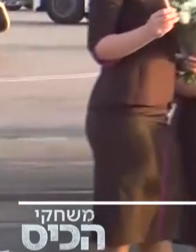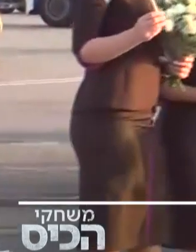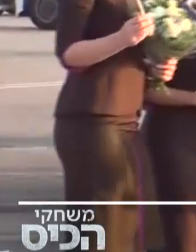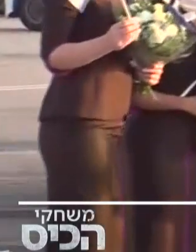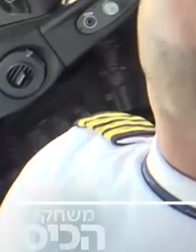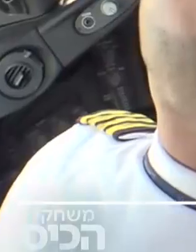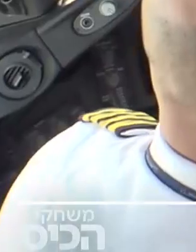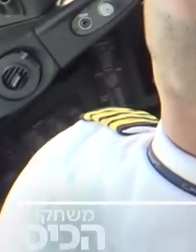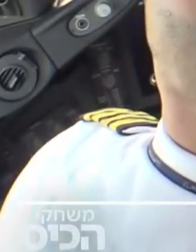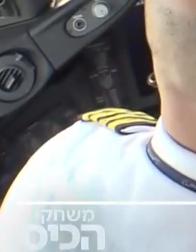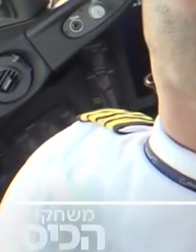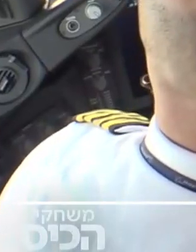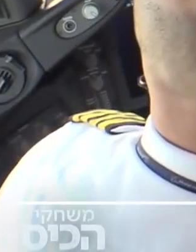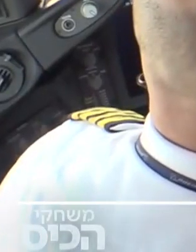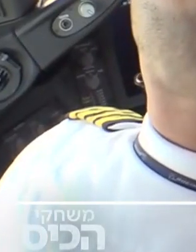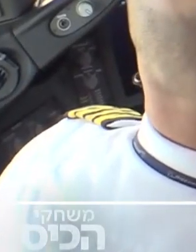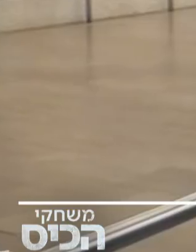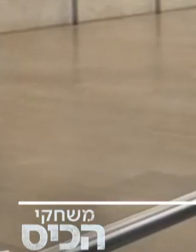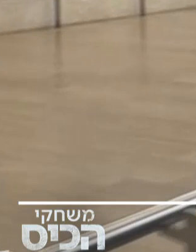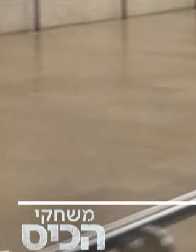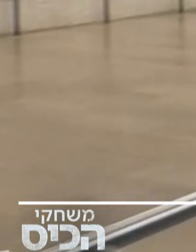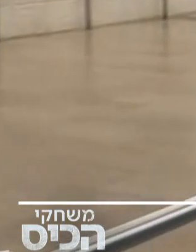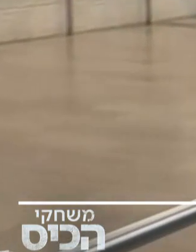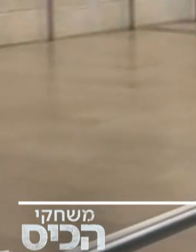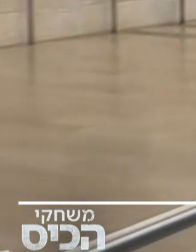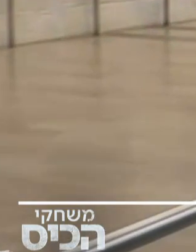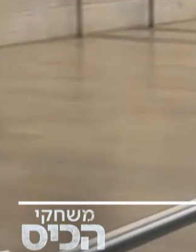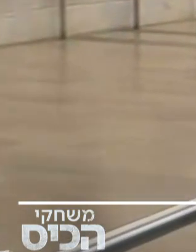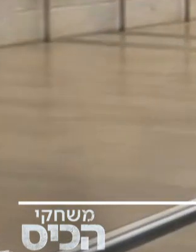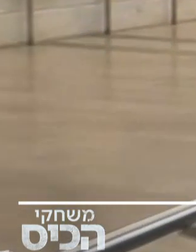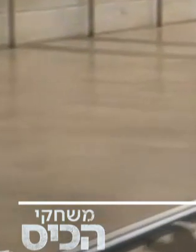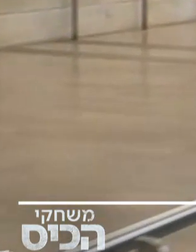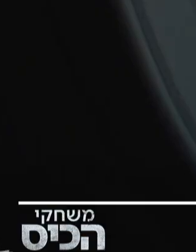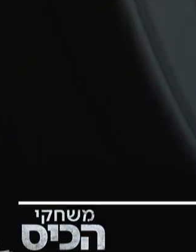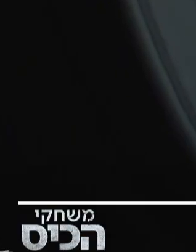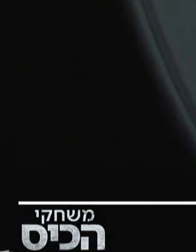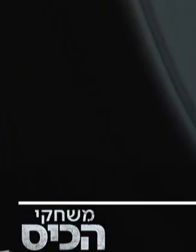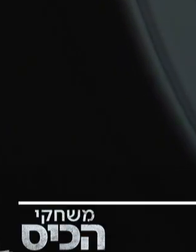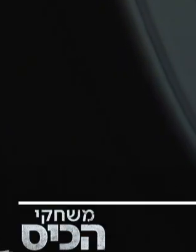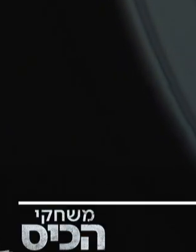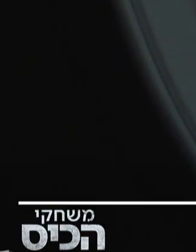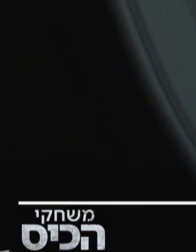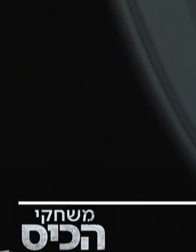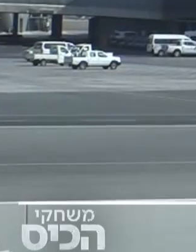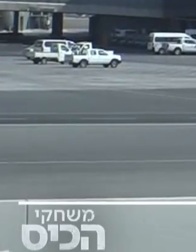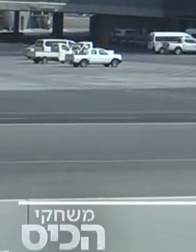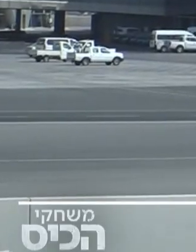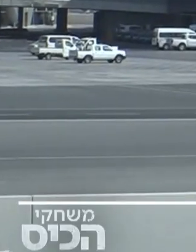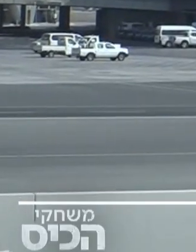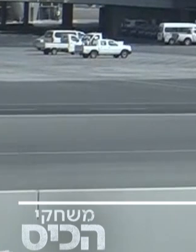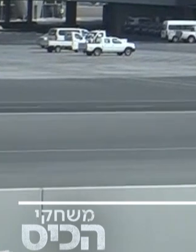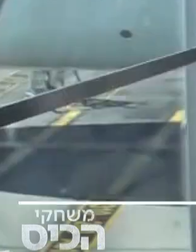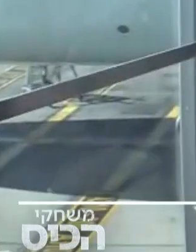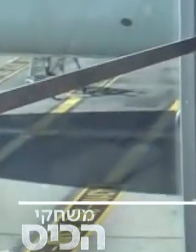שיתוף הפעולה הכלול חלוקת טיסות, אפשרות למימוש נקודות של מועדון הנושא המתמיד של שתי החברות ועוד. אל-אל תרם הכריזה